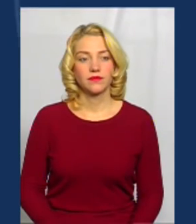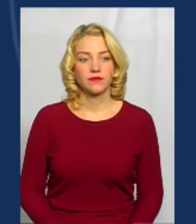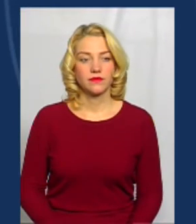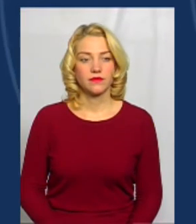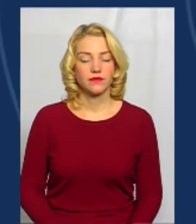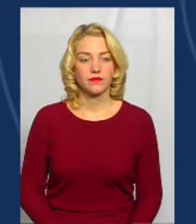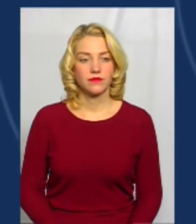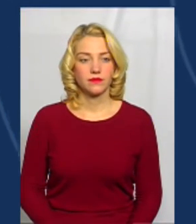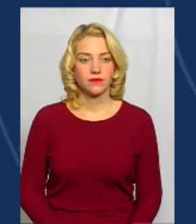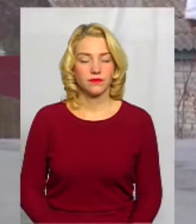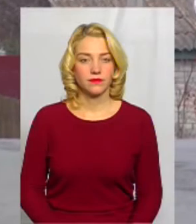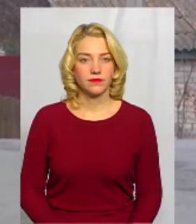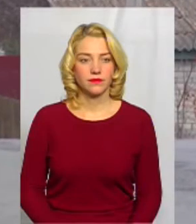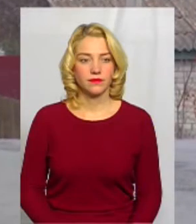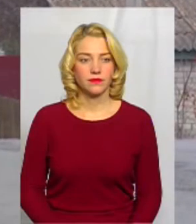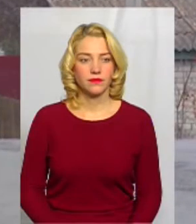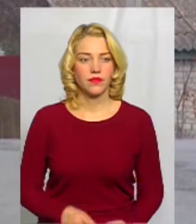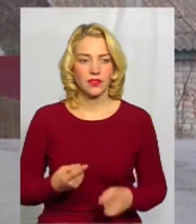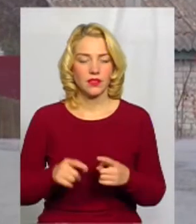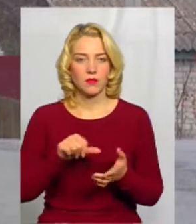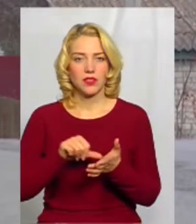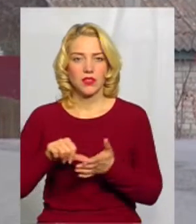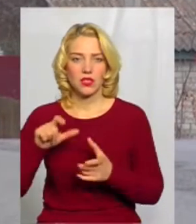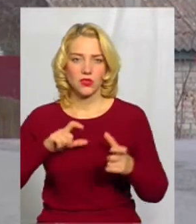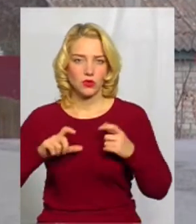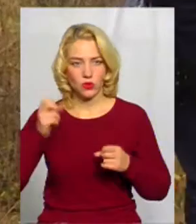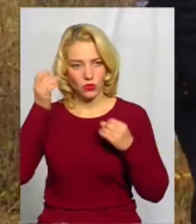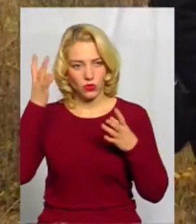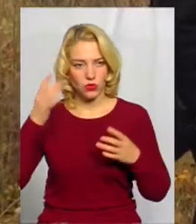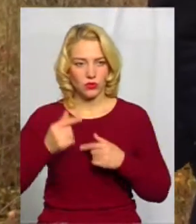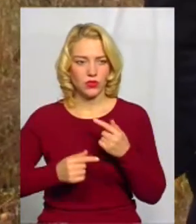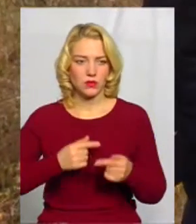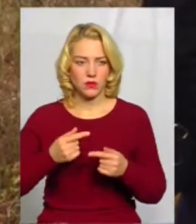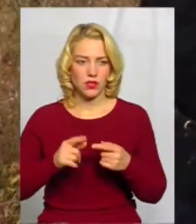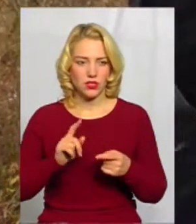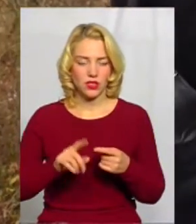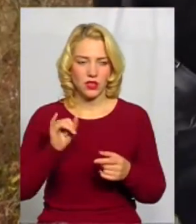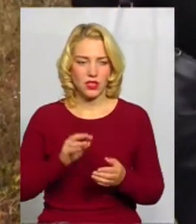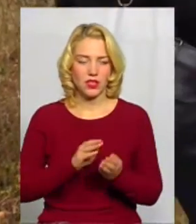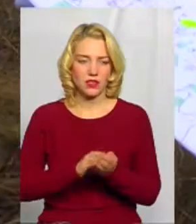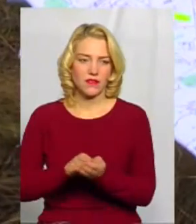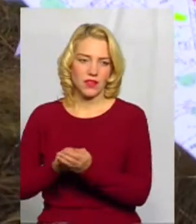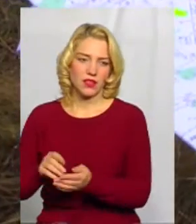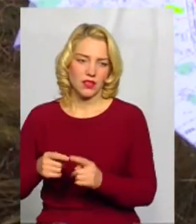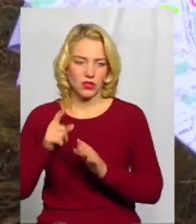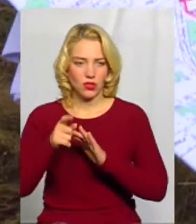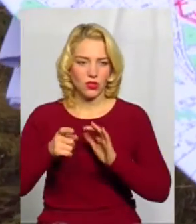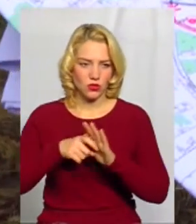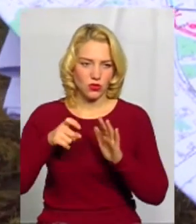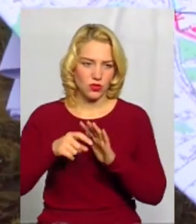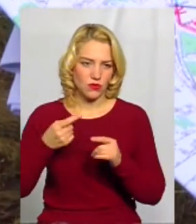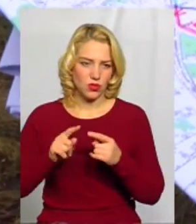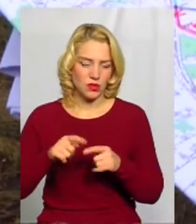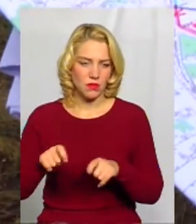Музика Це представники Інституту культурної спадщини. На історичному цвинтарі у Меджибіжі вони досліджують могилу генерала